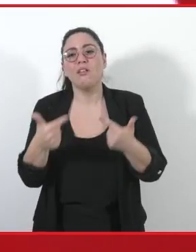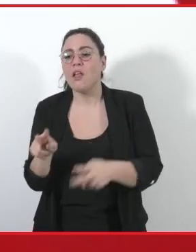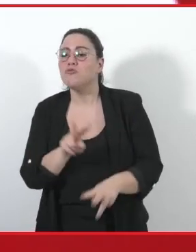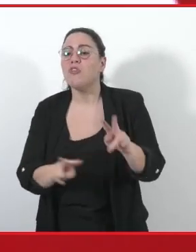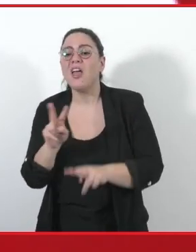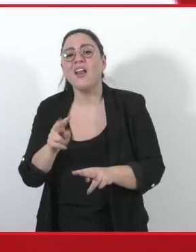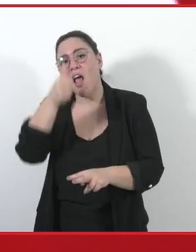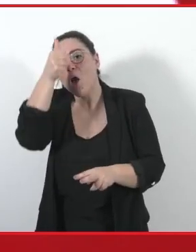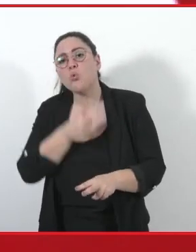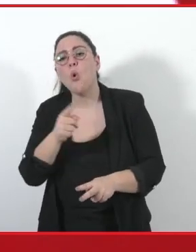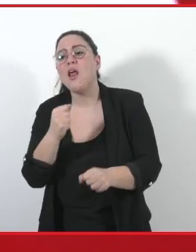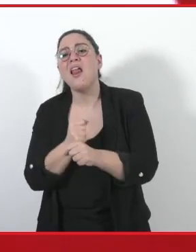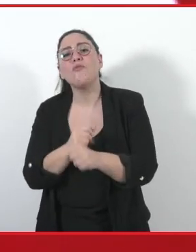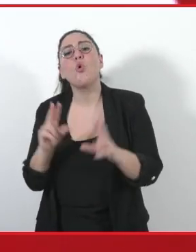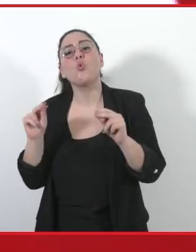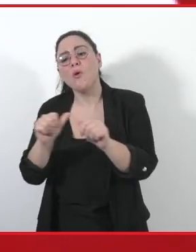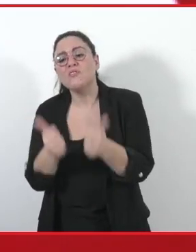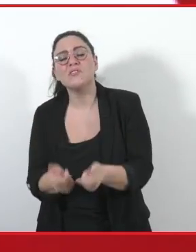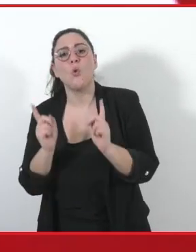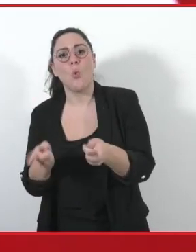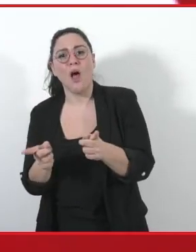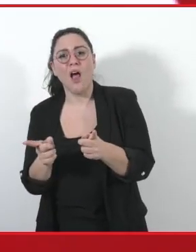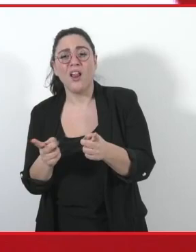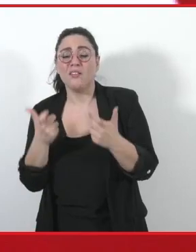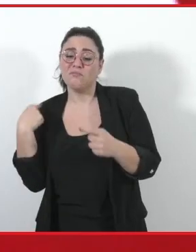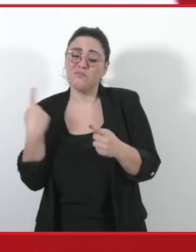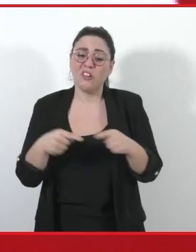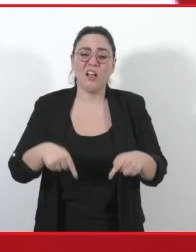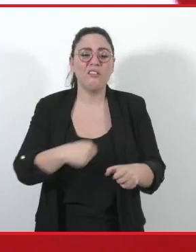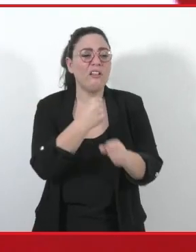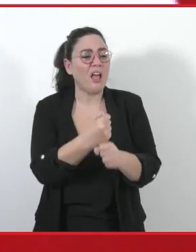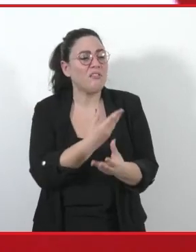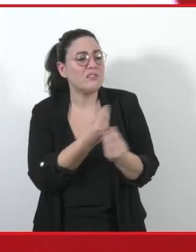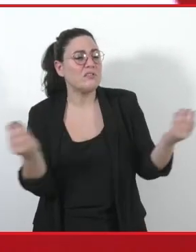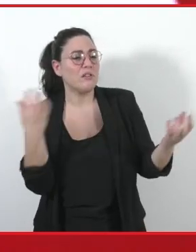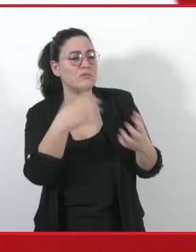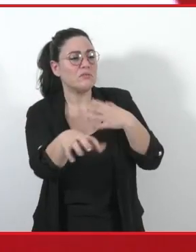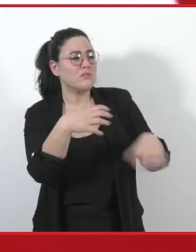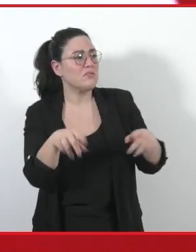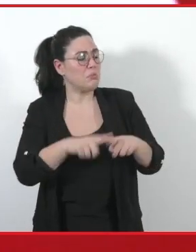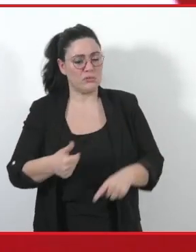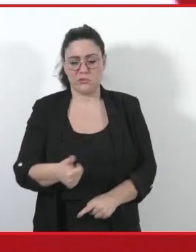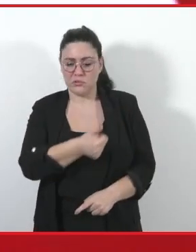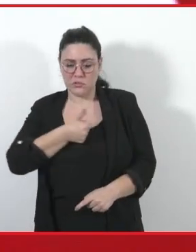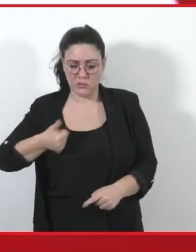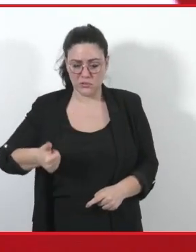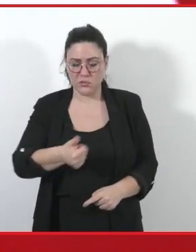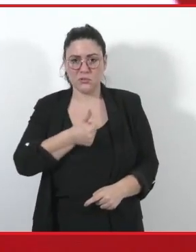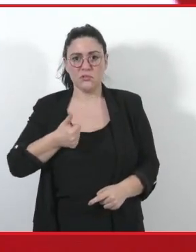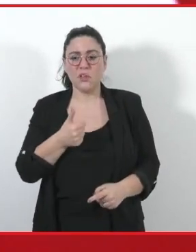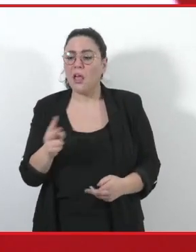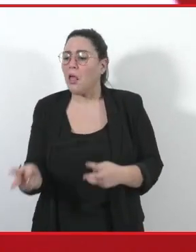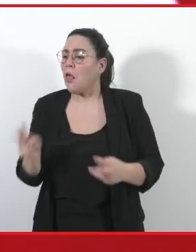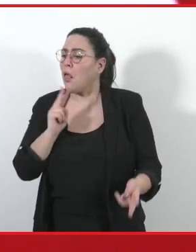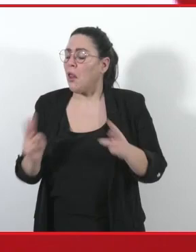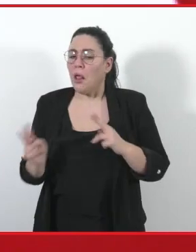Chi vive il lavoro in modo frammentato e tanto volte in solitudine. Per questo servono risposte concrete, non bonus,